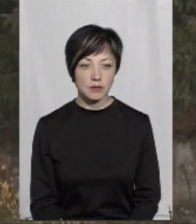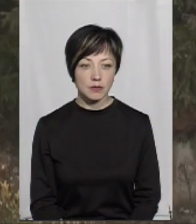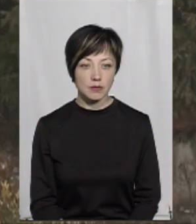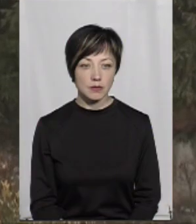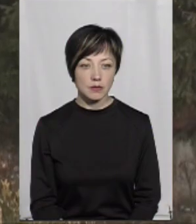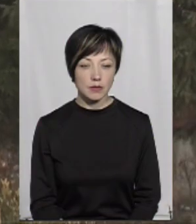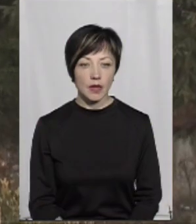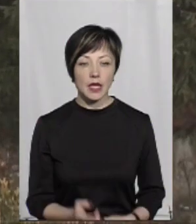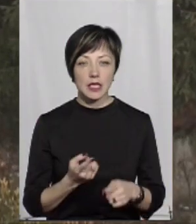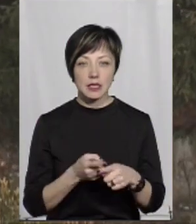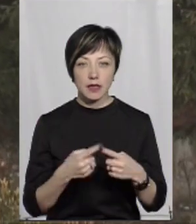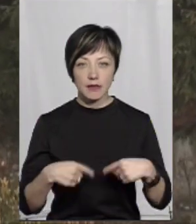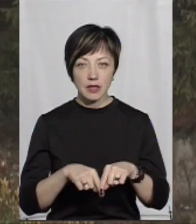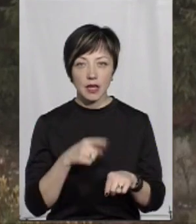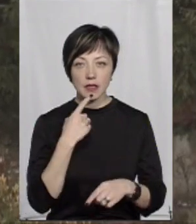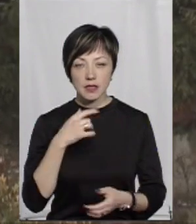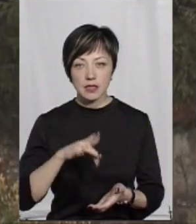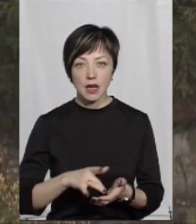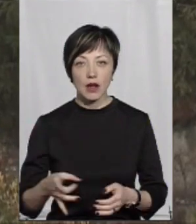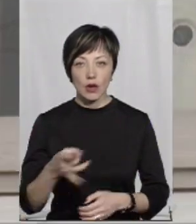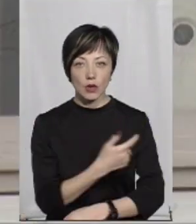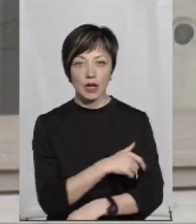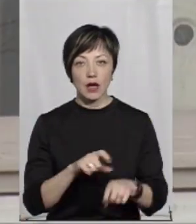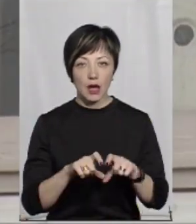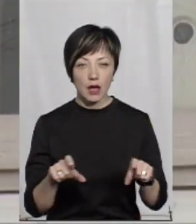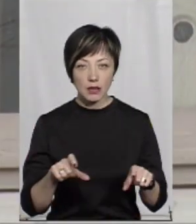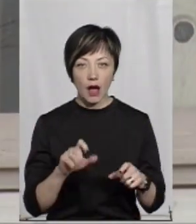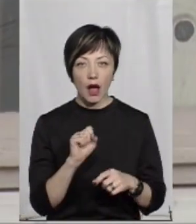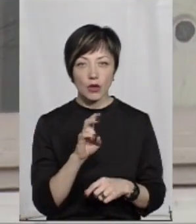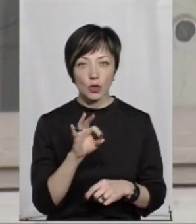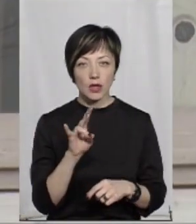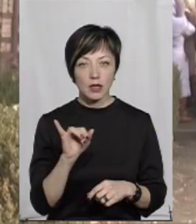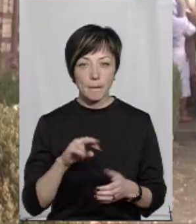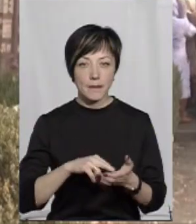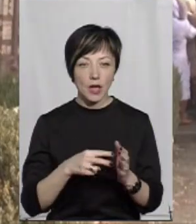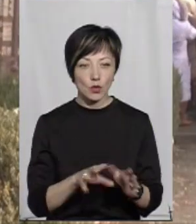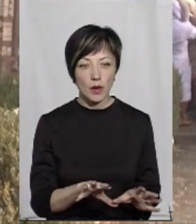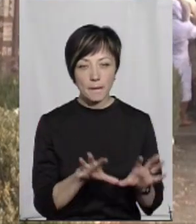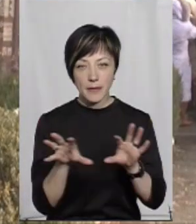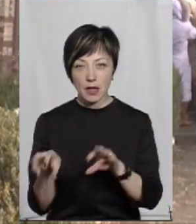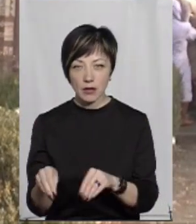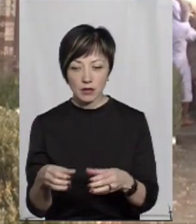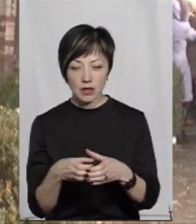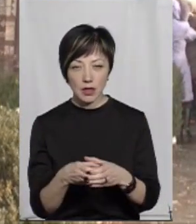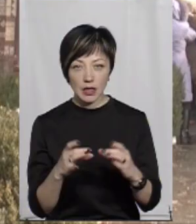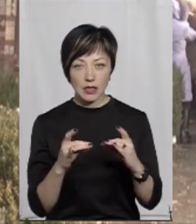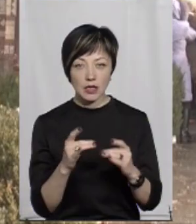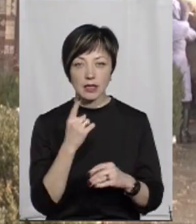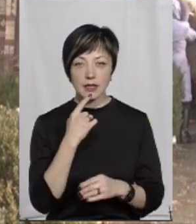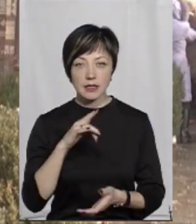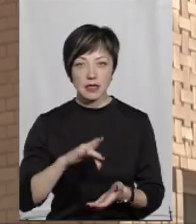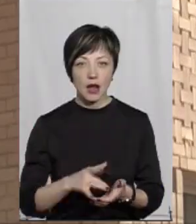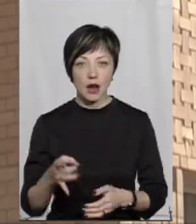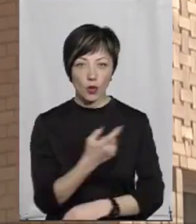Це відділення Красилівської центральної районної лікарні у Антонінах. Його планують перенести разом із штатом та ліжками у Красилівську